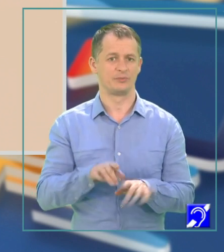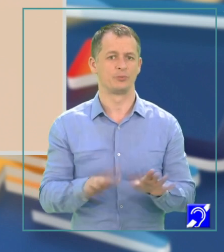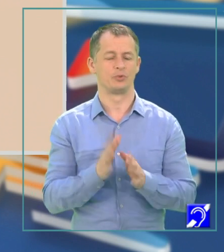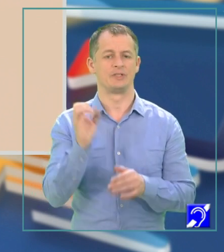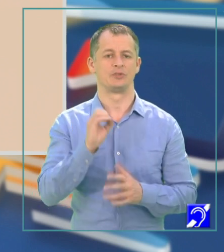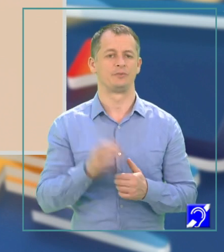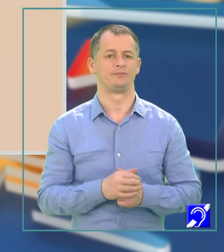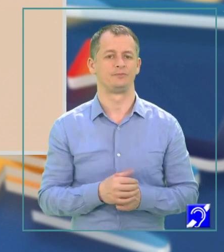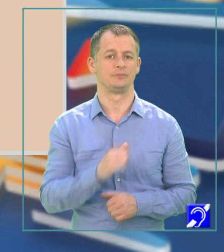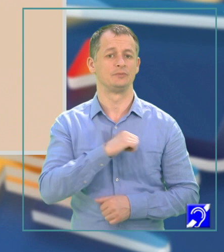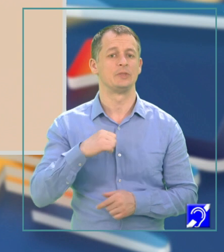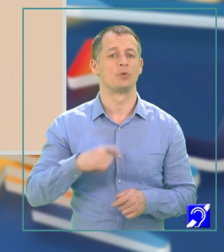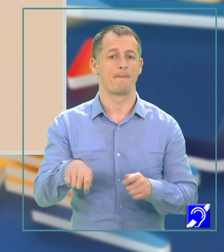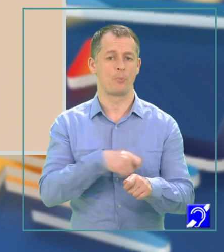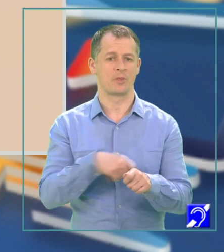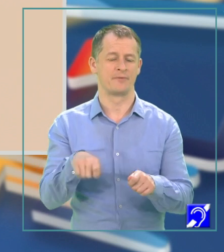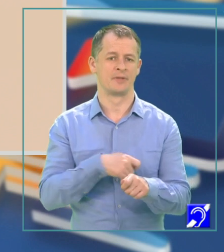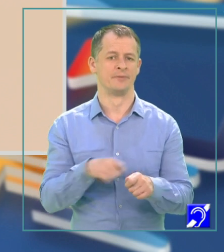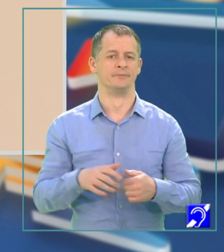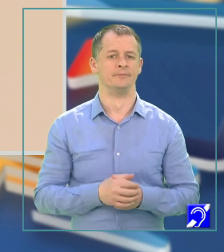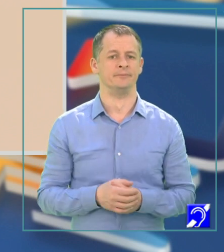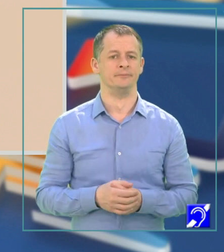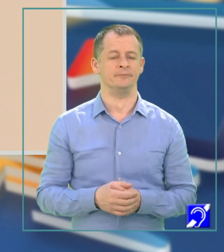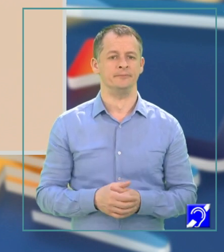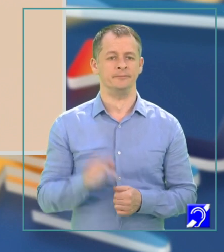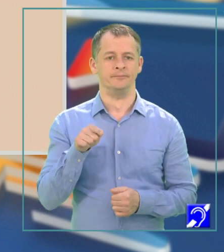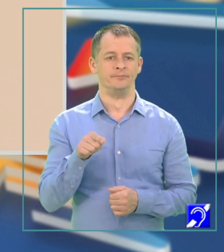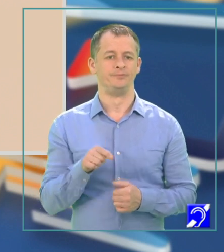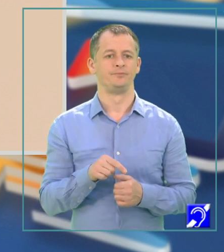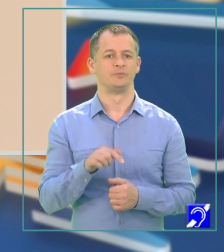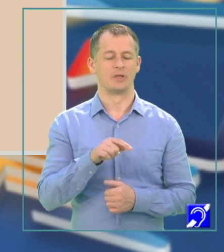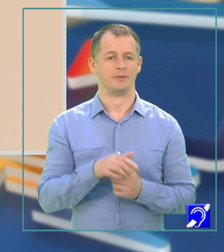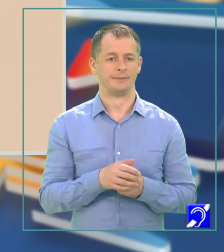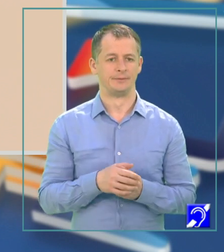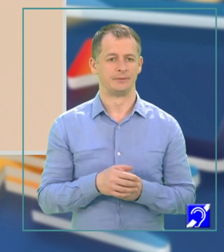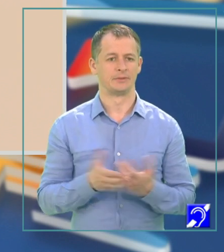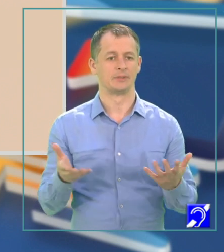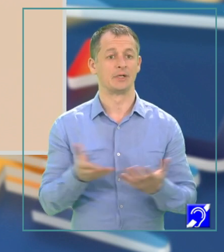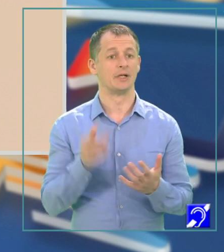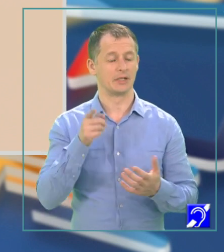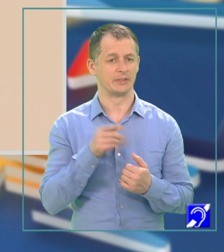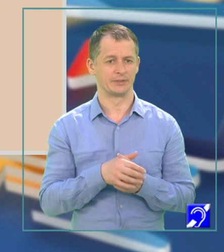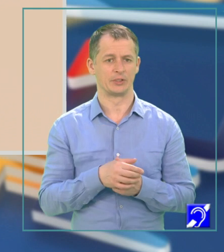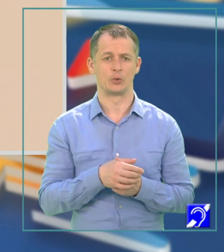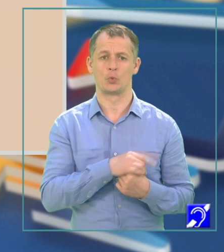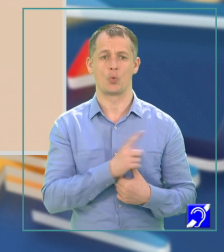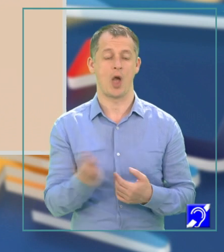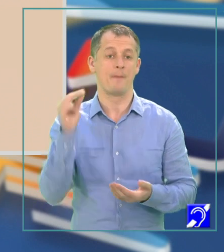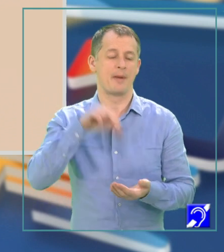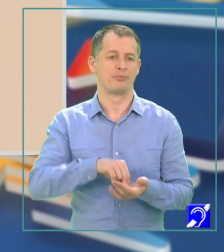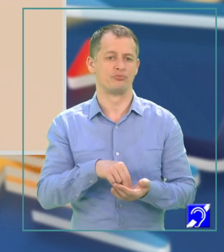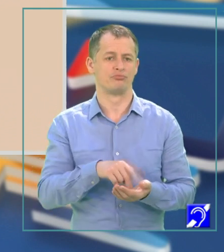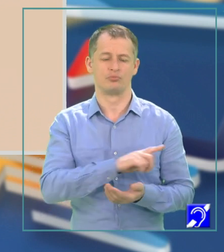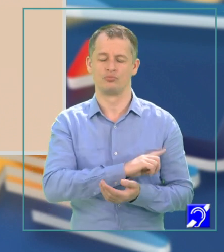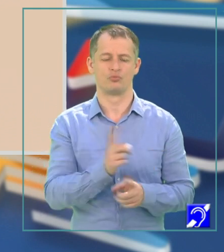0. Singura modificare este la această linie în care nu am mai adăugat